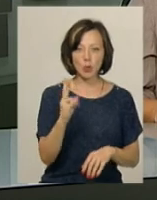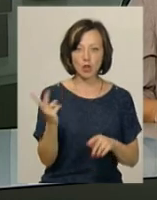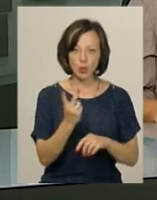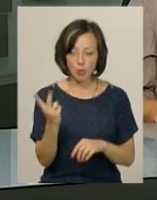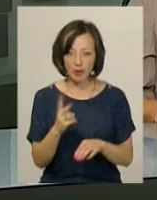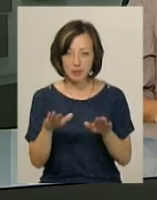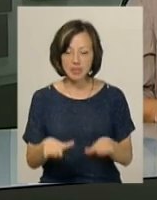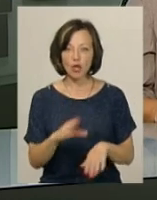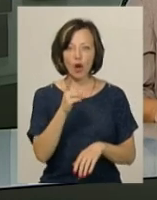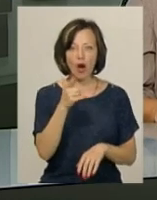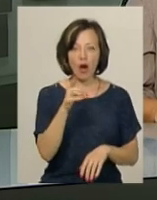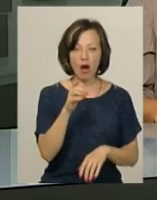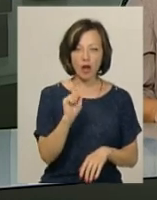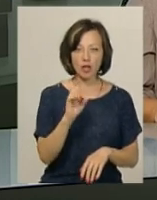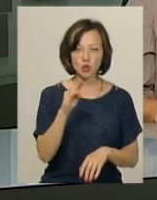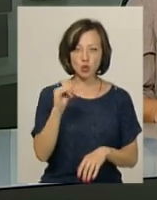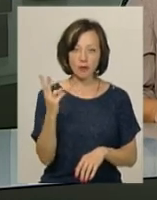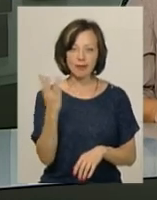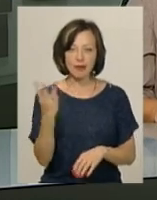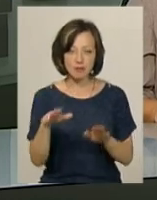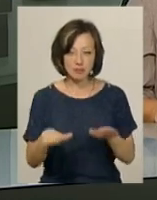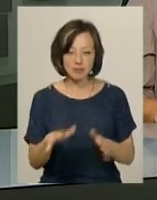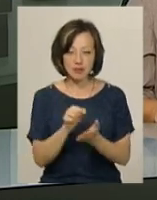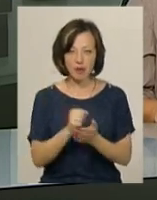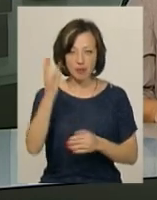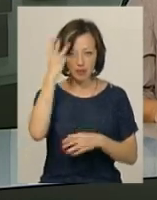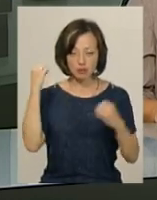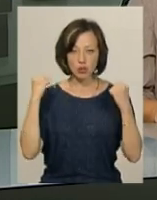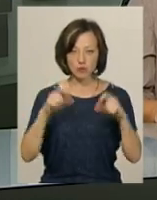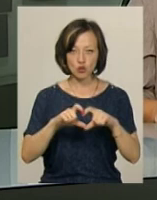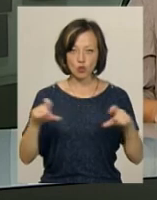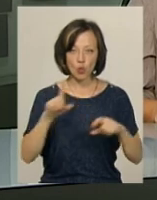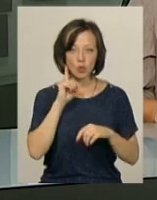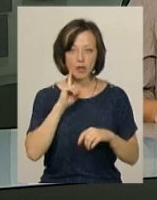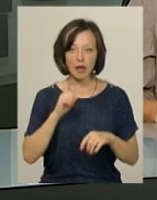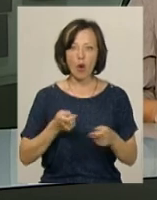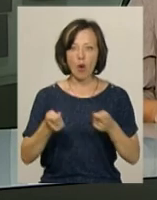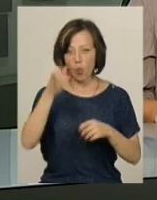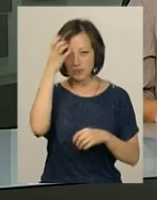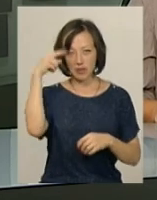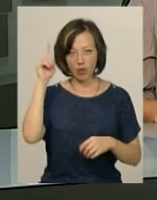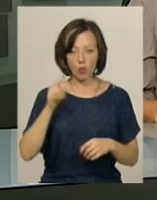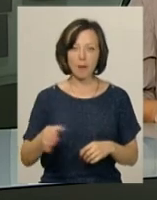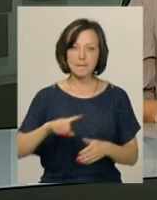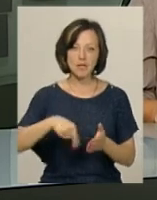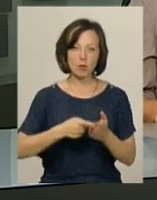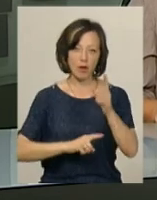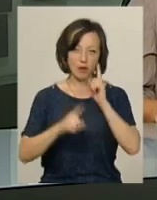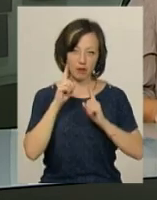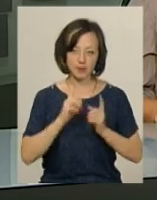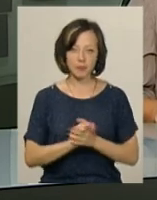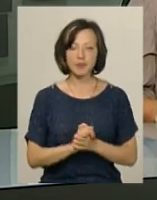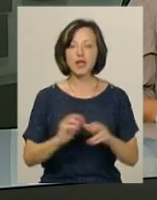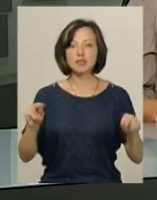Кристіна Гунжук – третє. Ці дівчата займаються в Хмельницькій дитячо-юнацькій спортивній школі Департаменту освіти і науки Хмельницької міської ради.